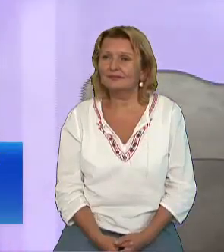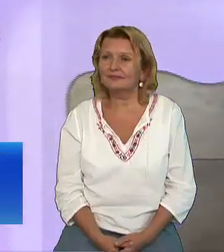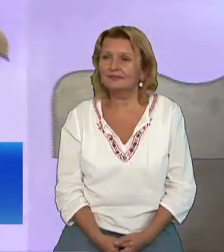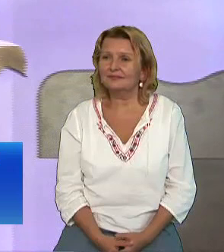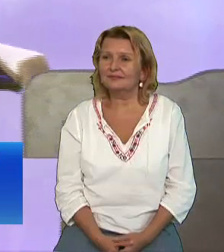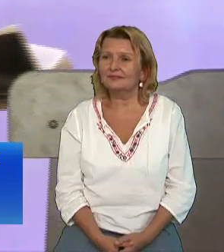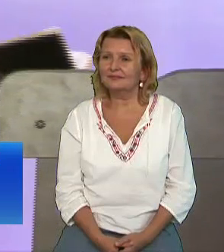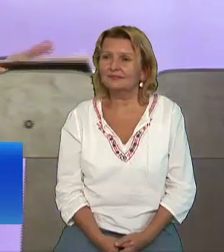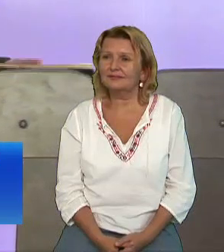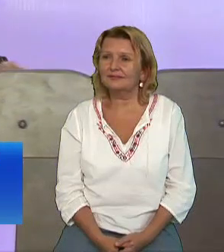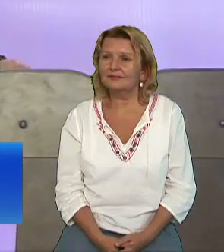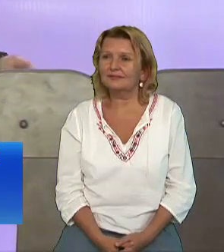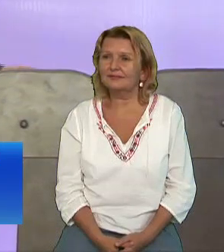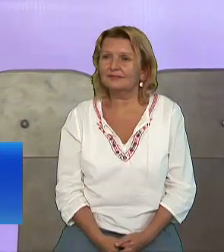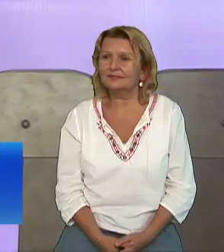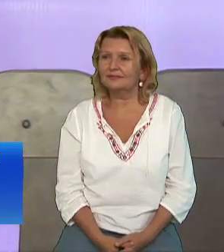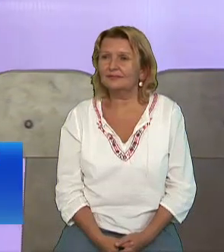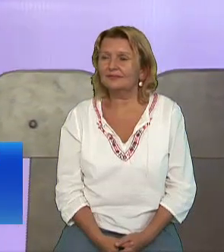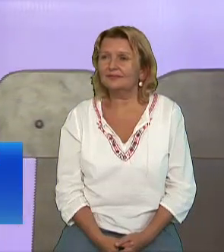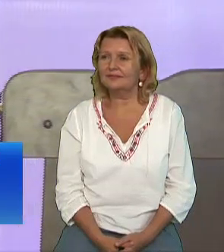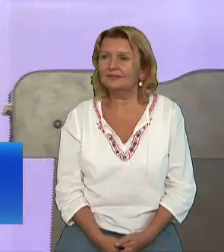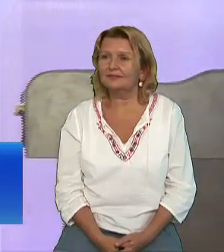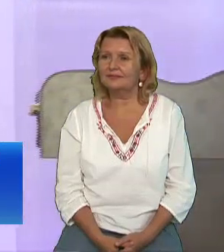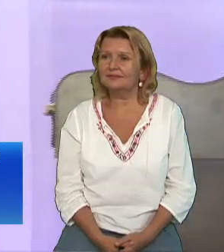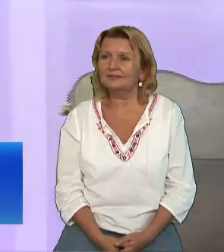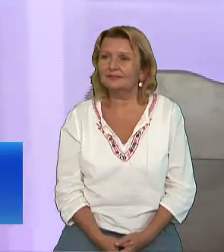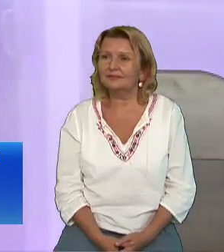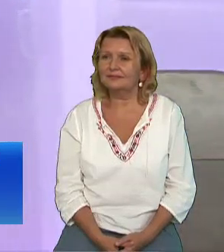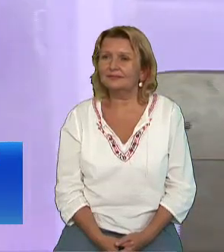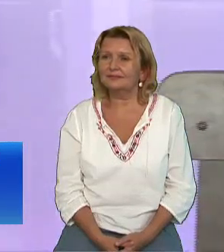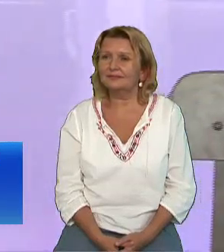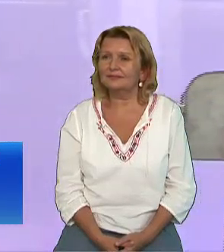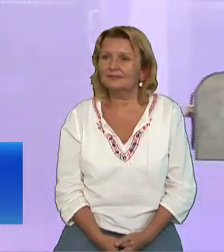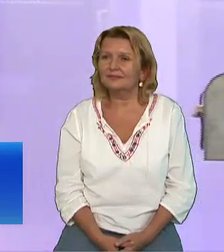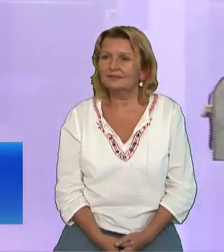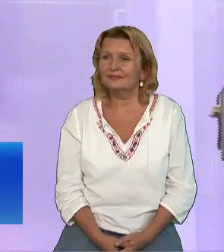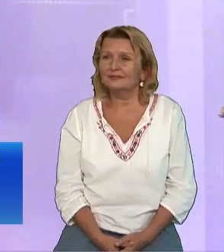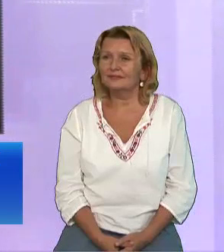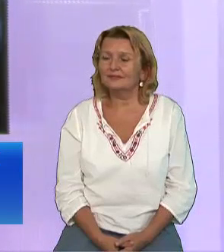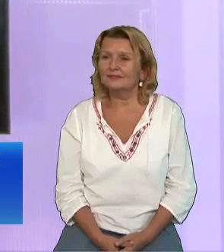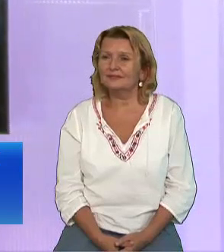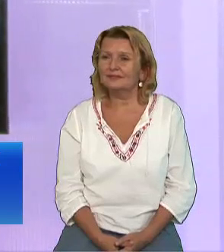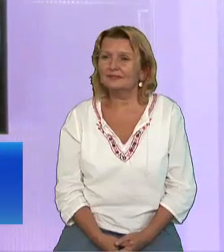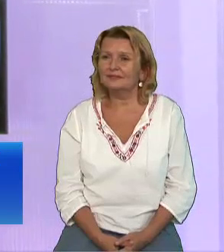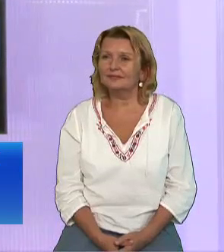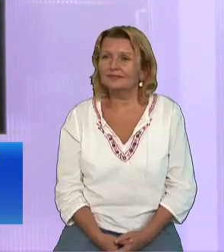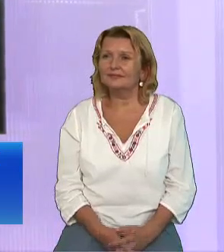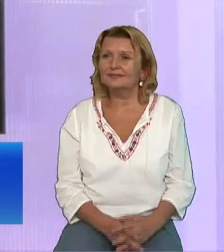Ai națiunii L-au dat la moarte Pe Domnul Iisus Hristos Știți care este unul dintre cele mai triste texte din Biblie?